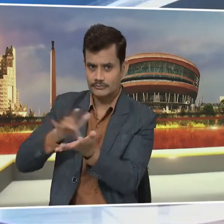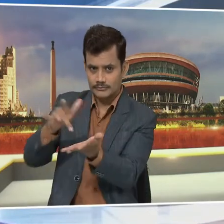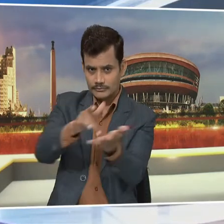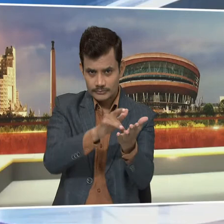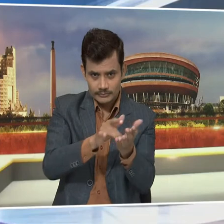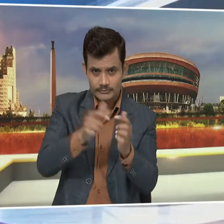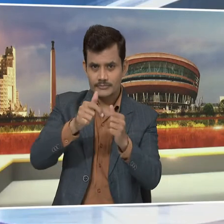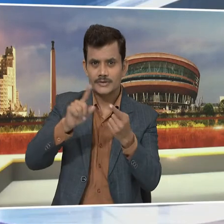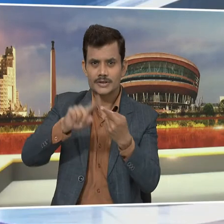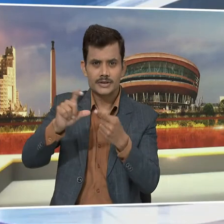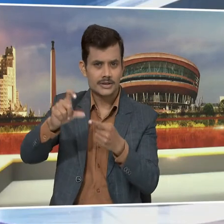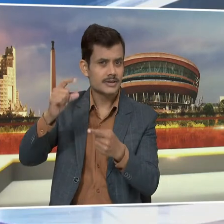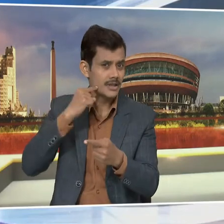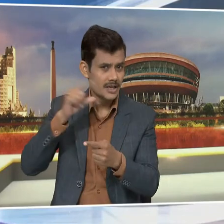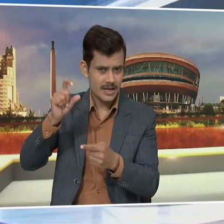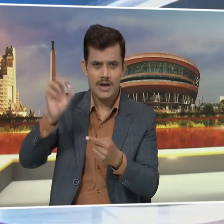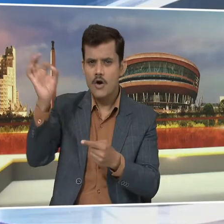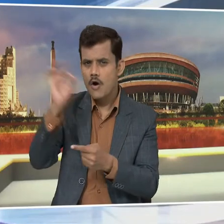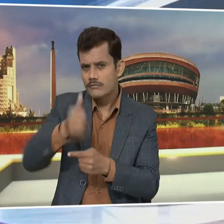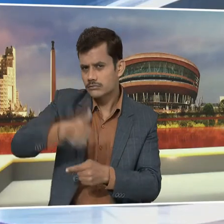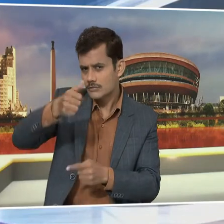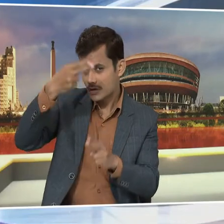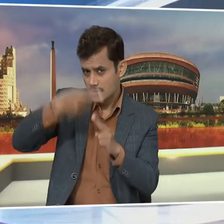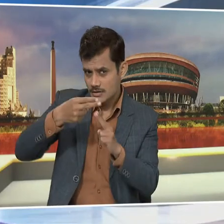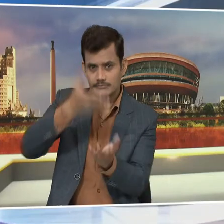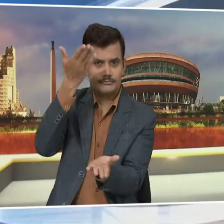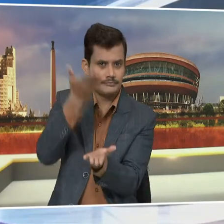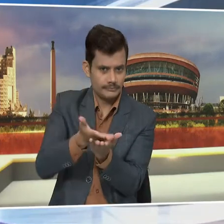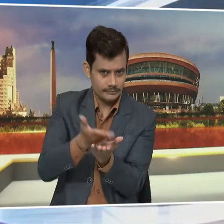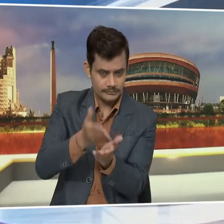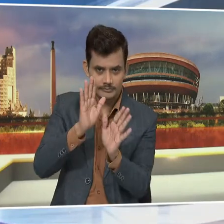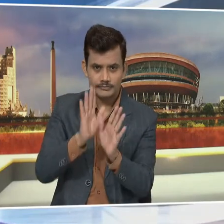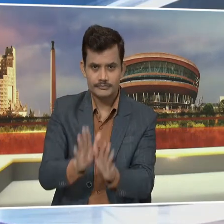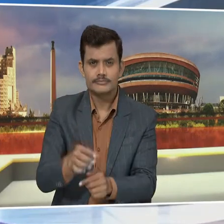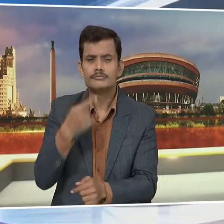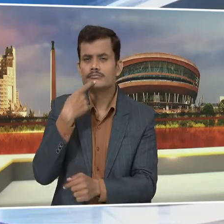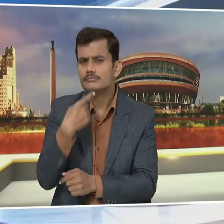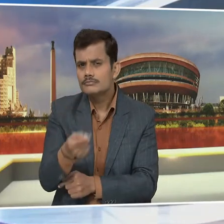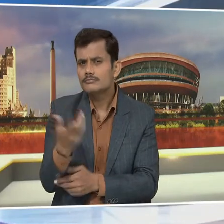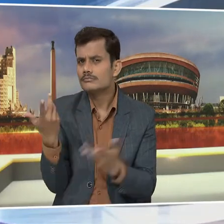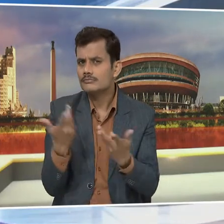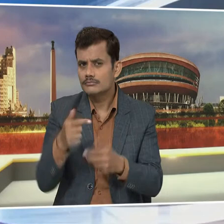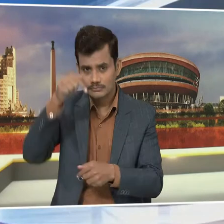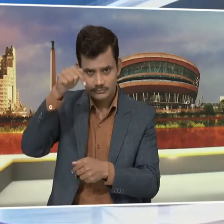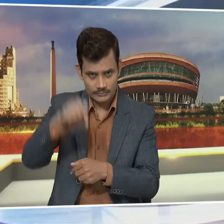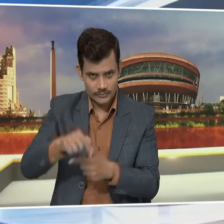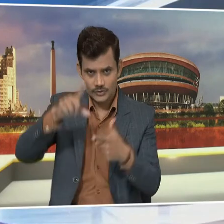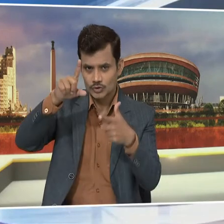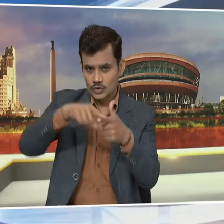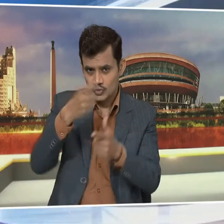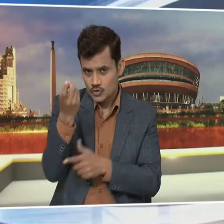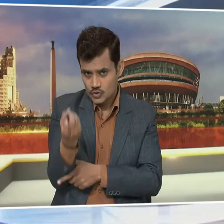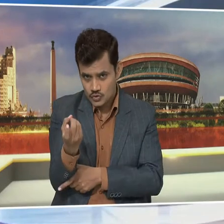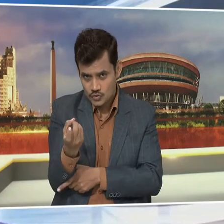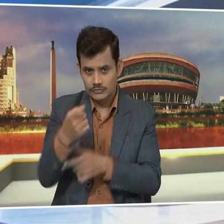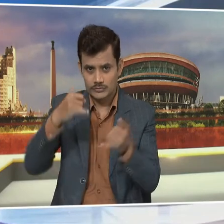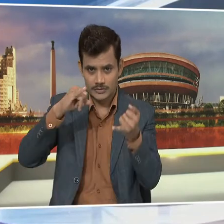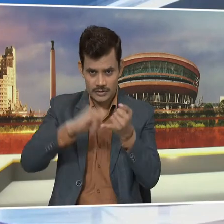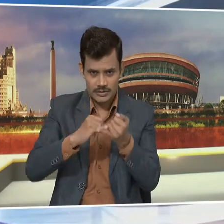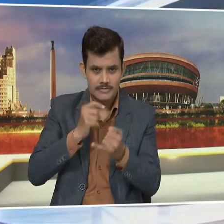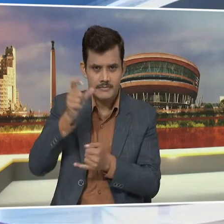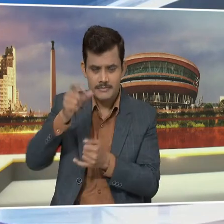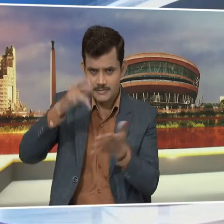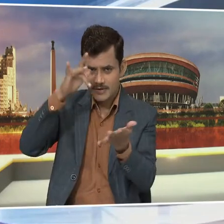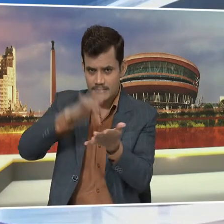में निर्वाचन आयोक के कारयाले में नामांकन दाखिल कर रहे हैं कहा जा रहा है कि आज जोदपुर की सरदारपुरा